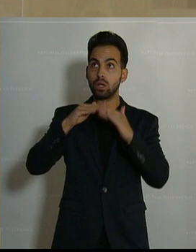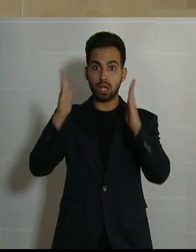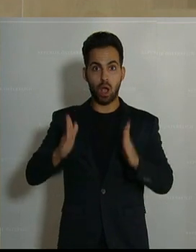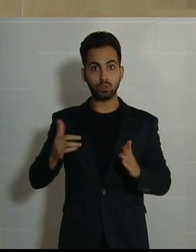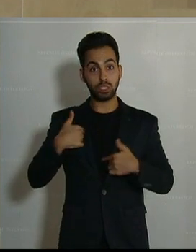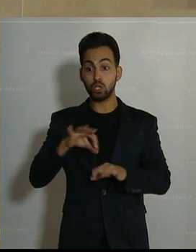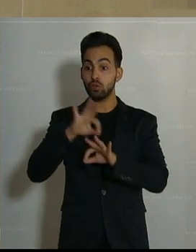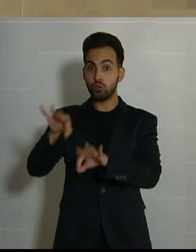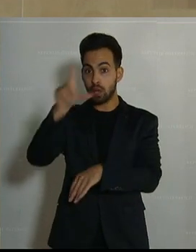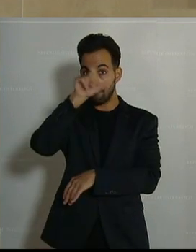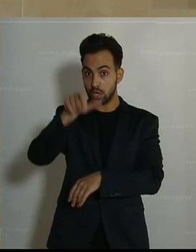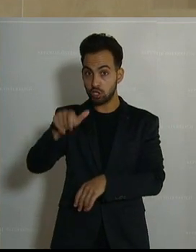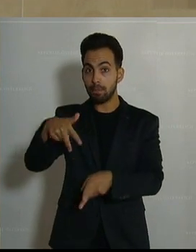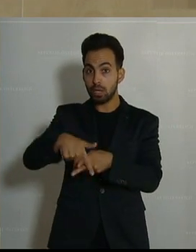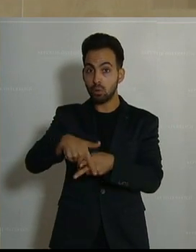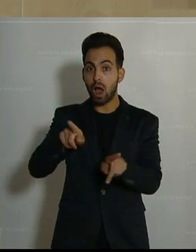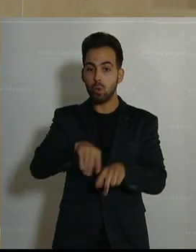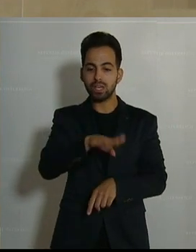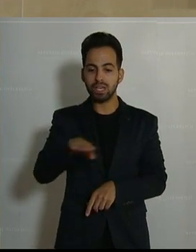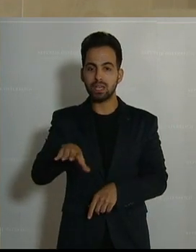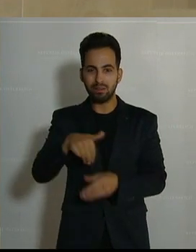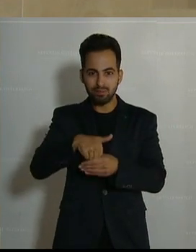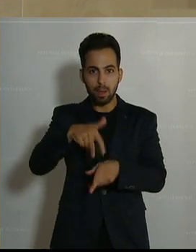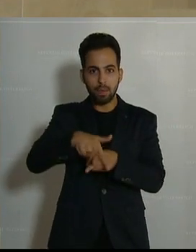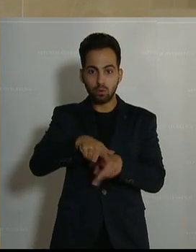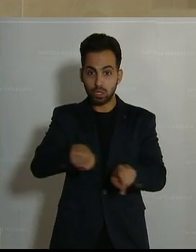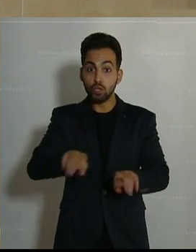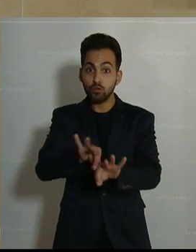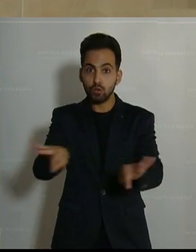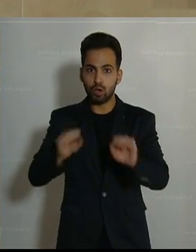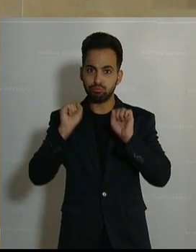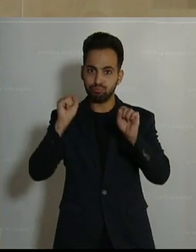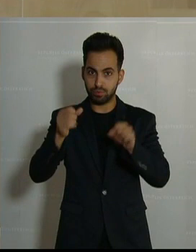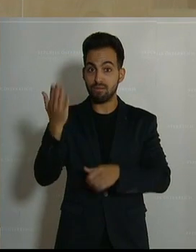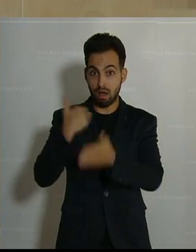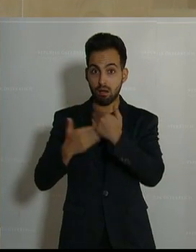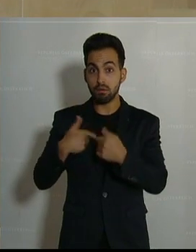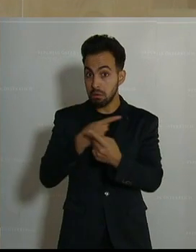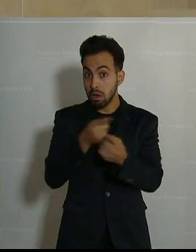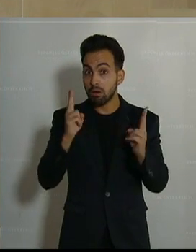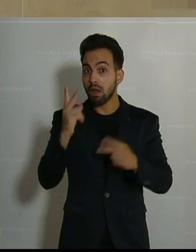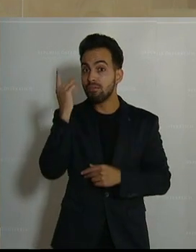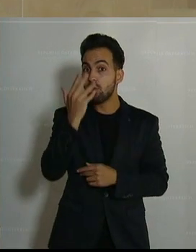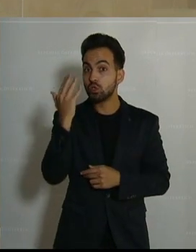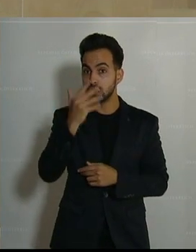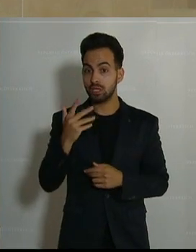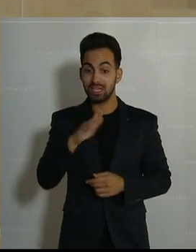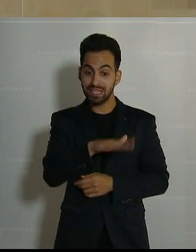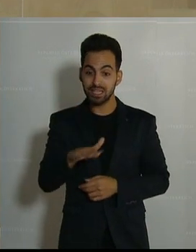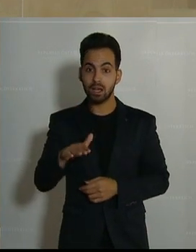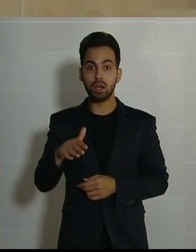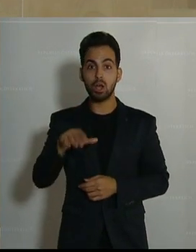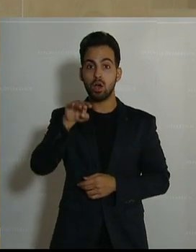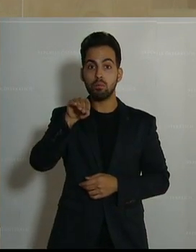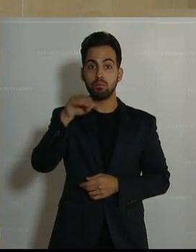Behinderung und insbesondere für Kinder mit Behinderung eingesetzt. Aus diesem Grund können Sie sich vorstellen, dass mir die Situation der Kinder in